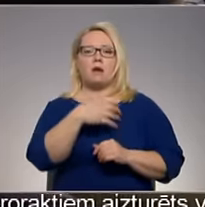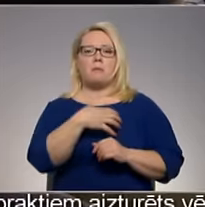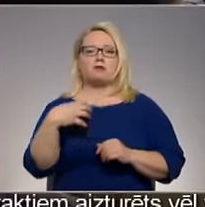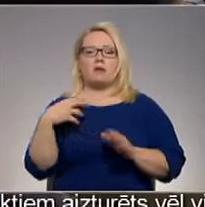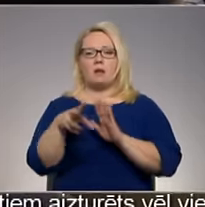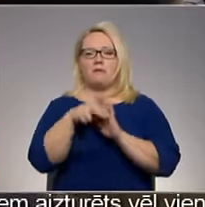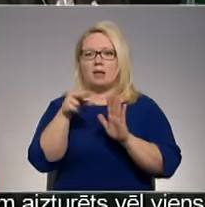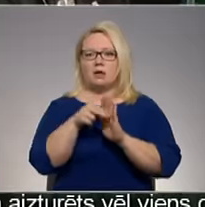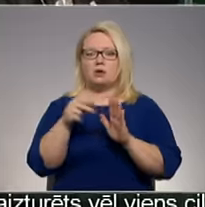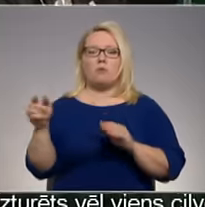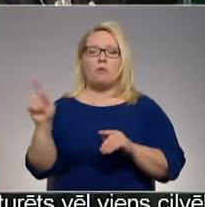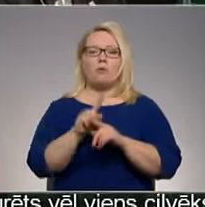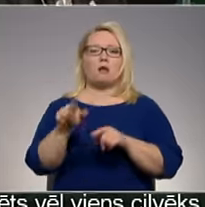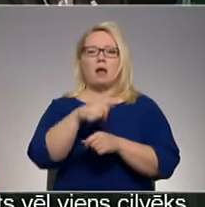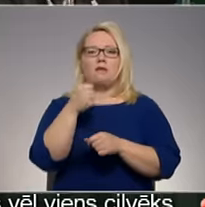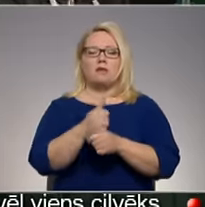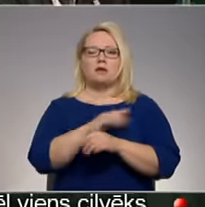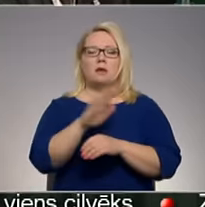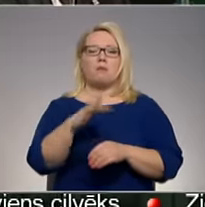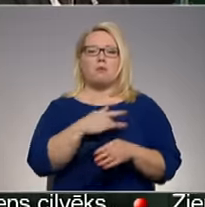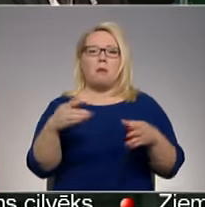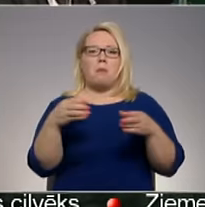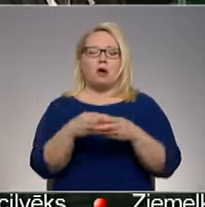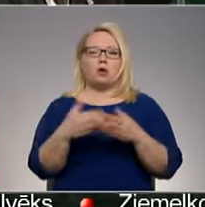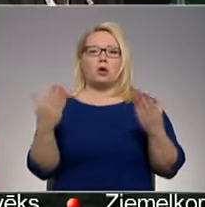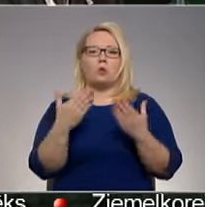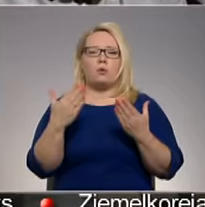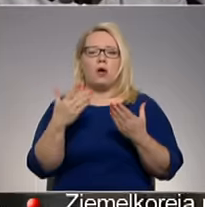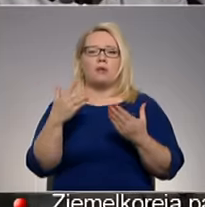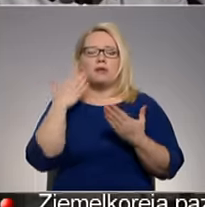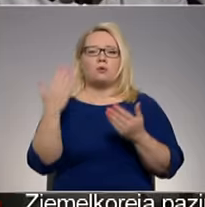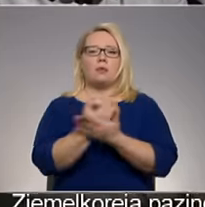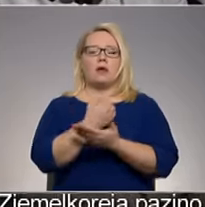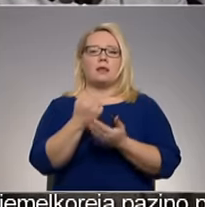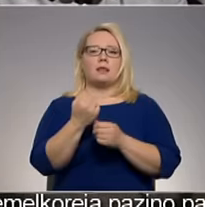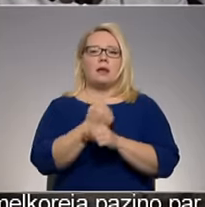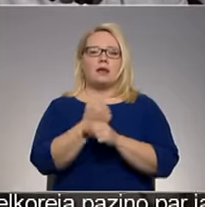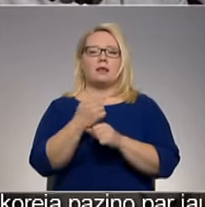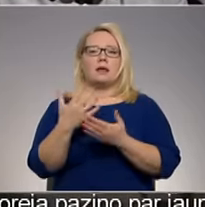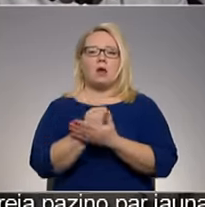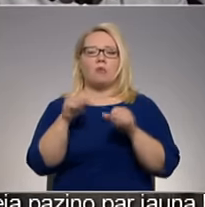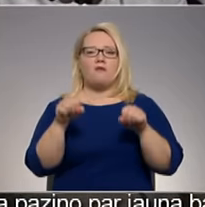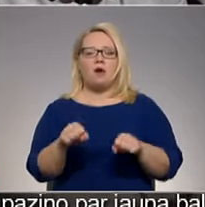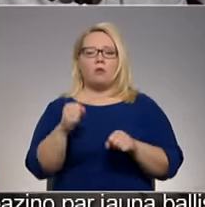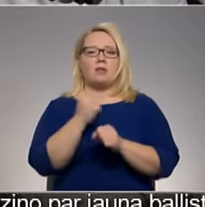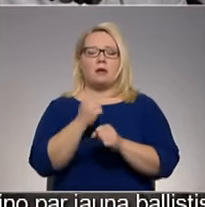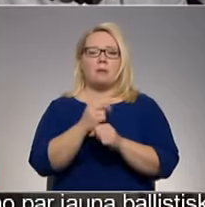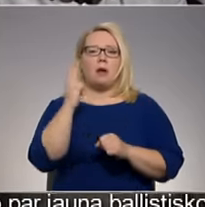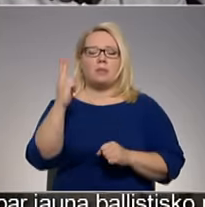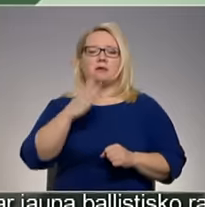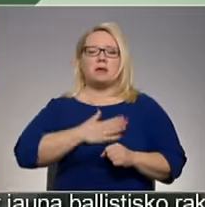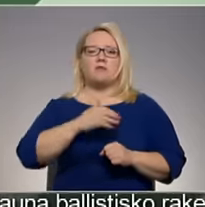vēlēšanām un pāri visam nekļūt par partiju, kura nezina, ko darīt ar iegoto varu un ar darbiem apliecināt savu zaļo